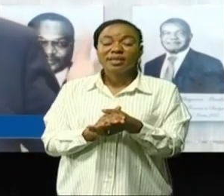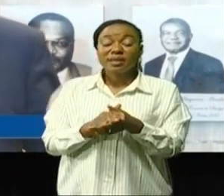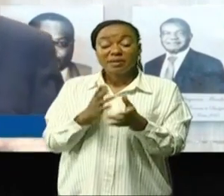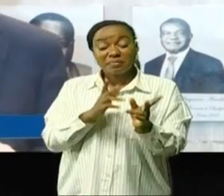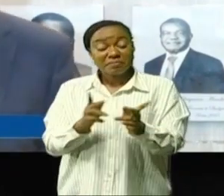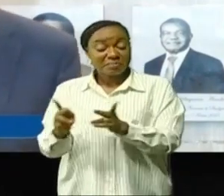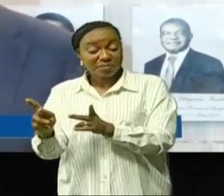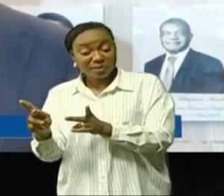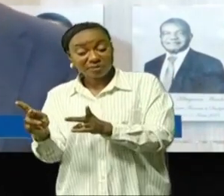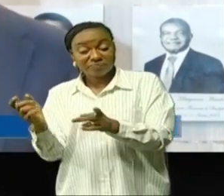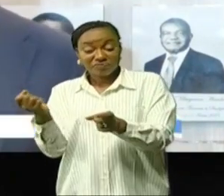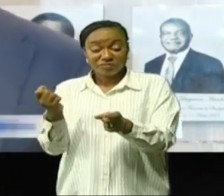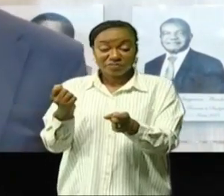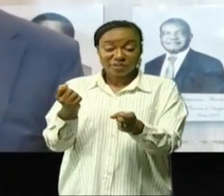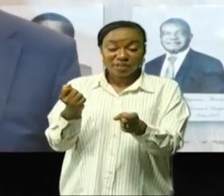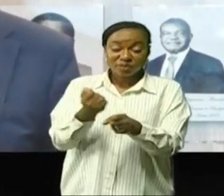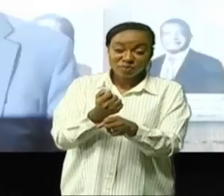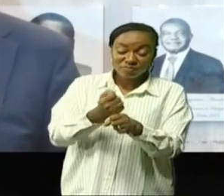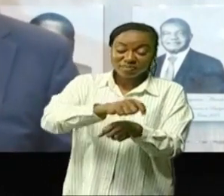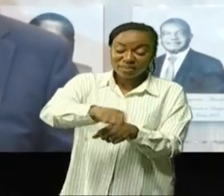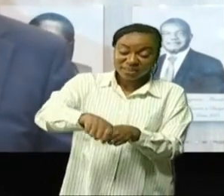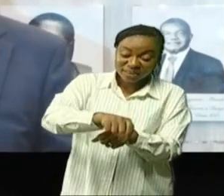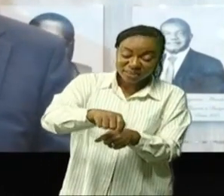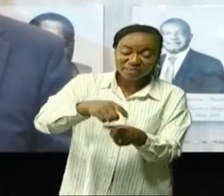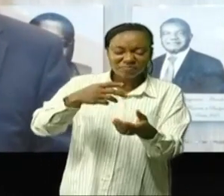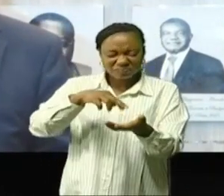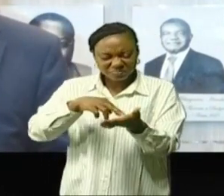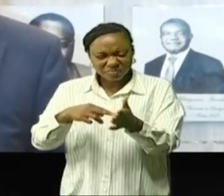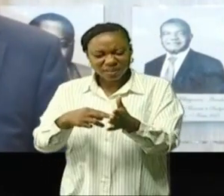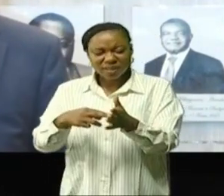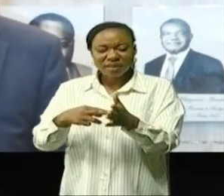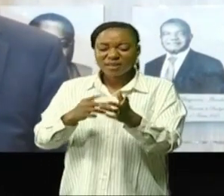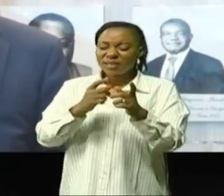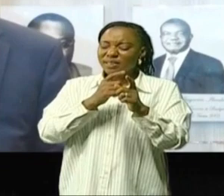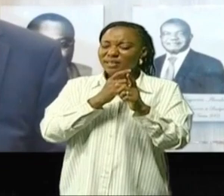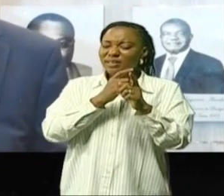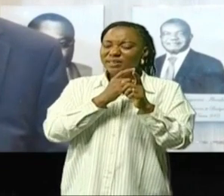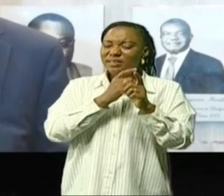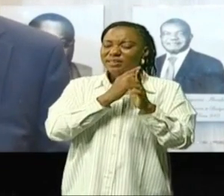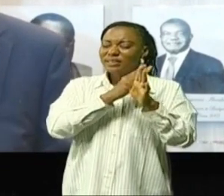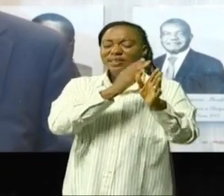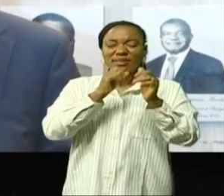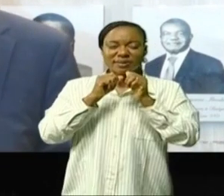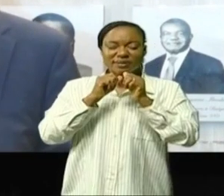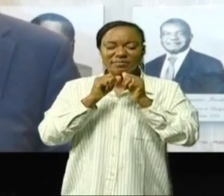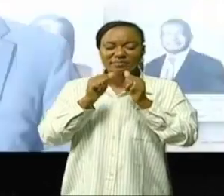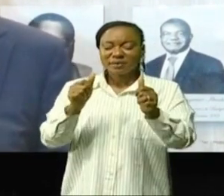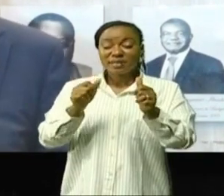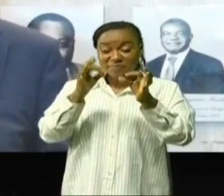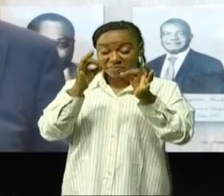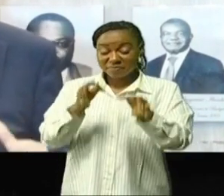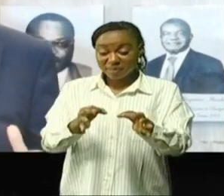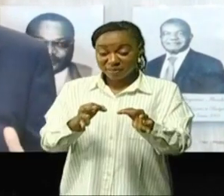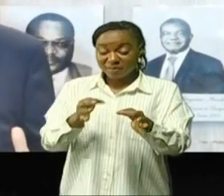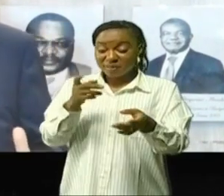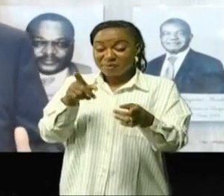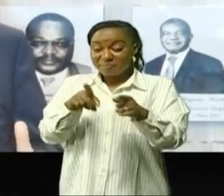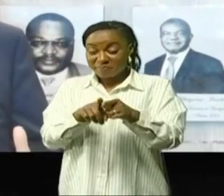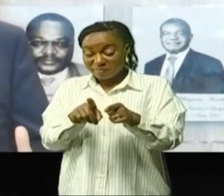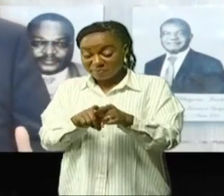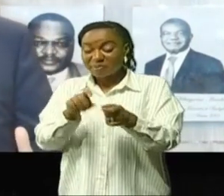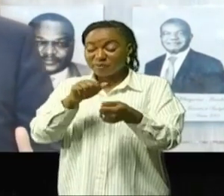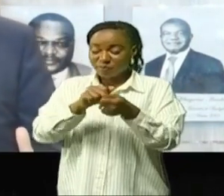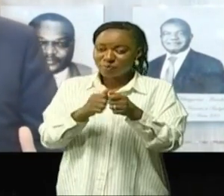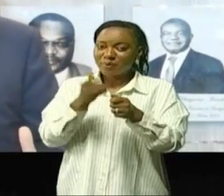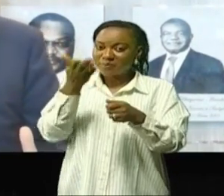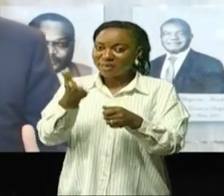domestique avec notamment ce qui se passe, ces problèmes sécuritaires dans une partie du pays, malgré cela, l'économie de la